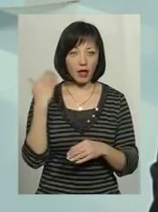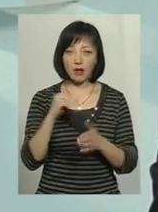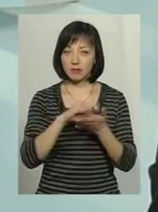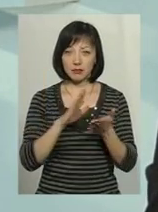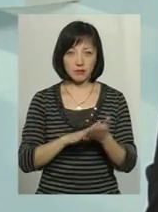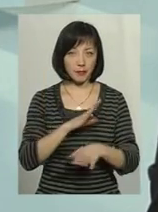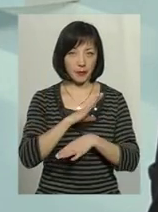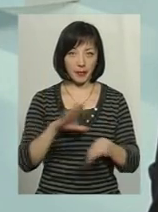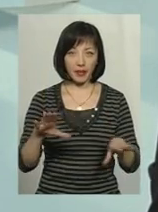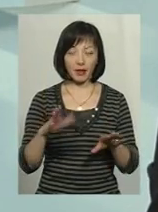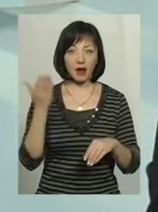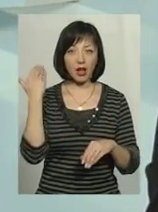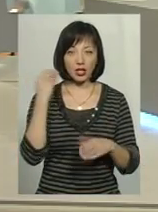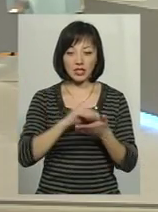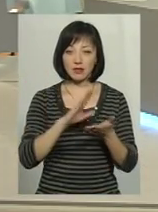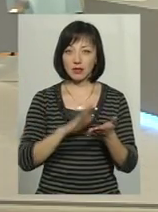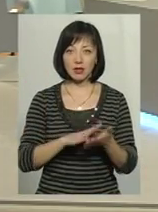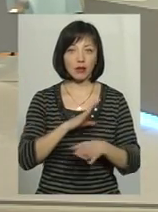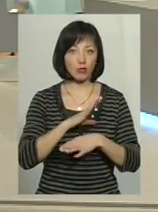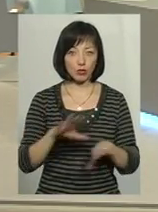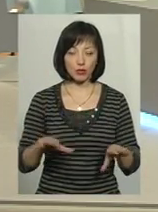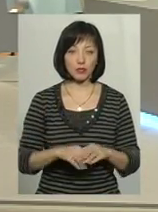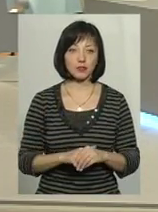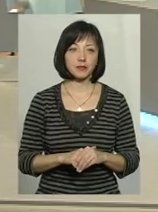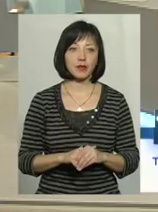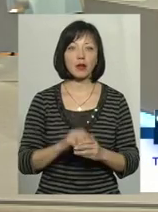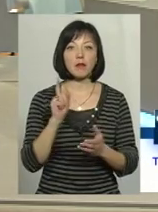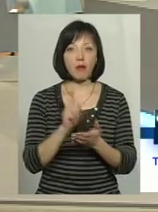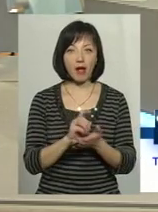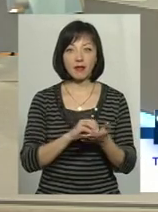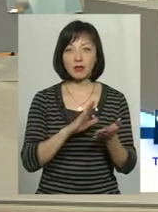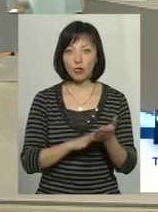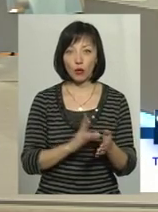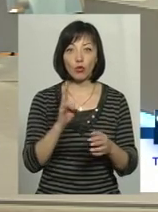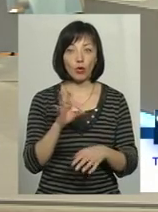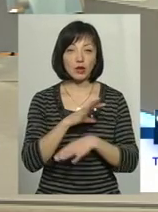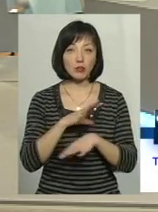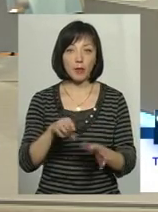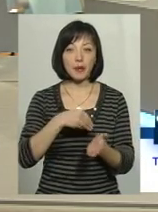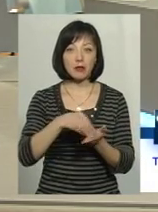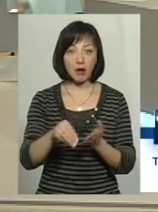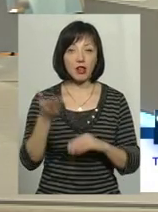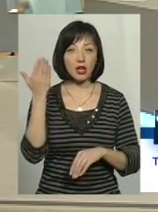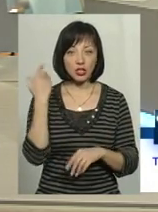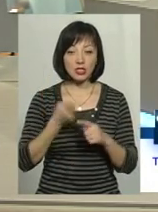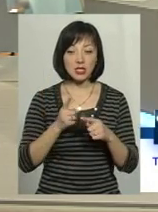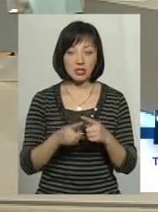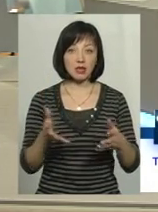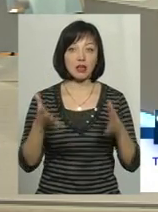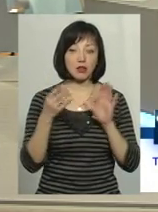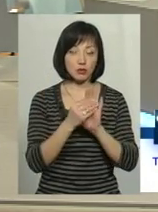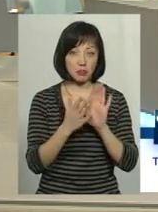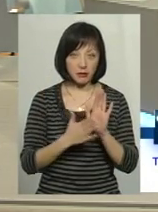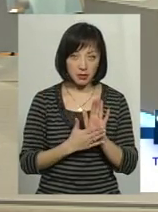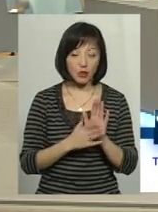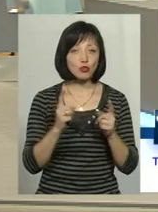декларувала. Тобто, в декларації депутата не раніше вона мала декларувати, але їх не було. Вона придбала їх раніше, і це чітко зазначено, тому